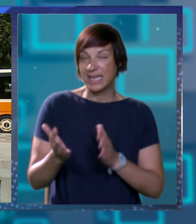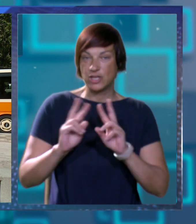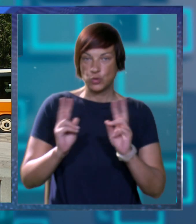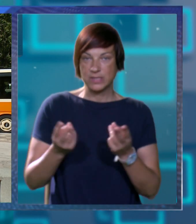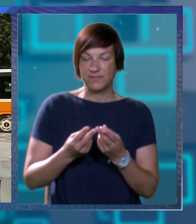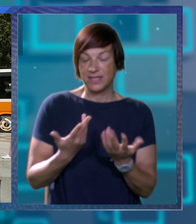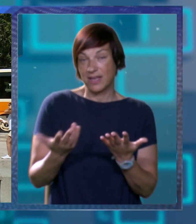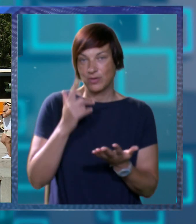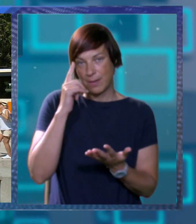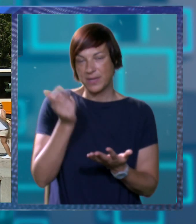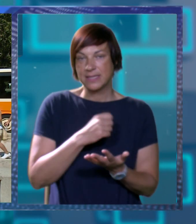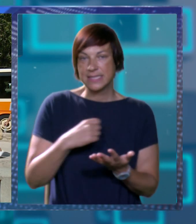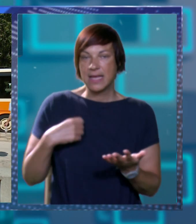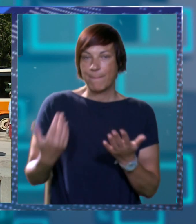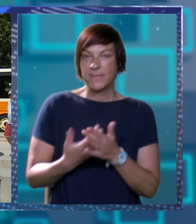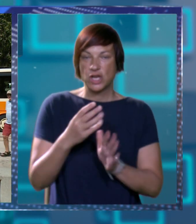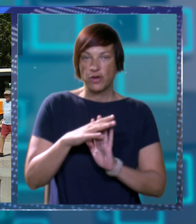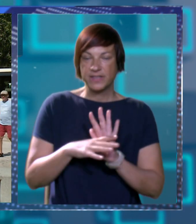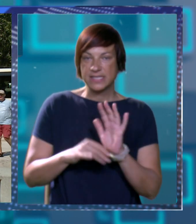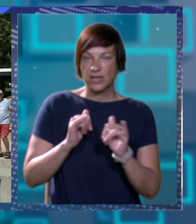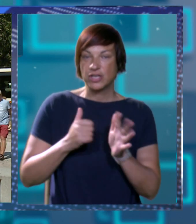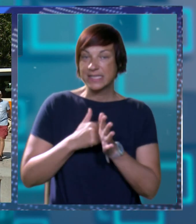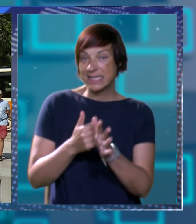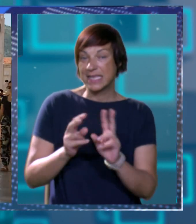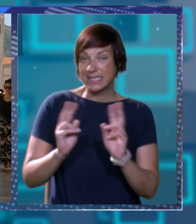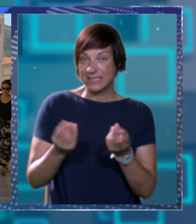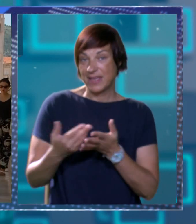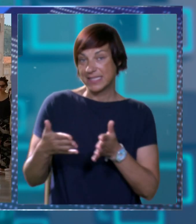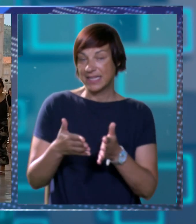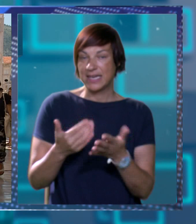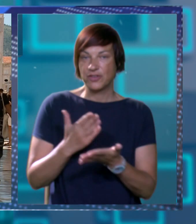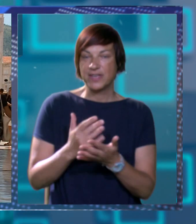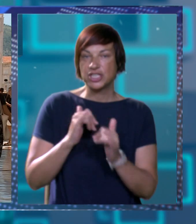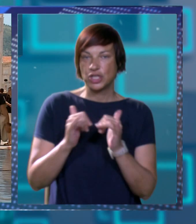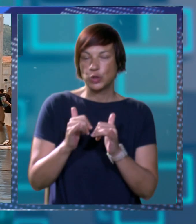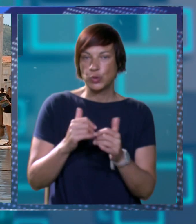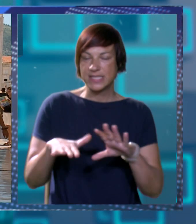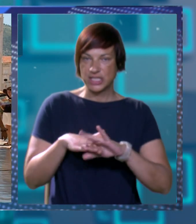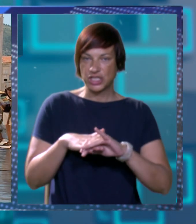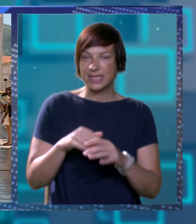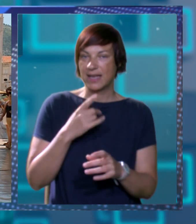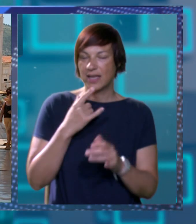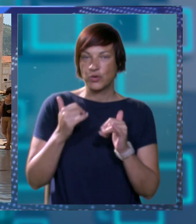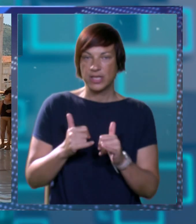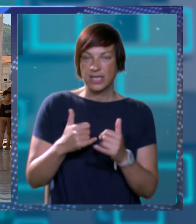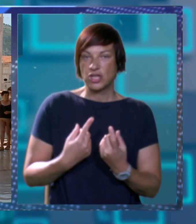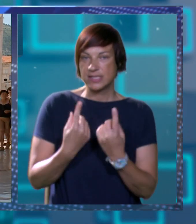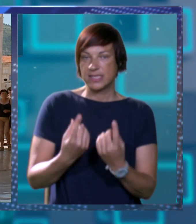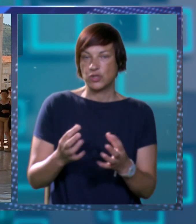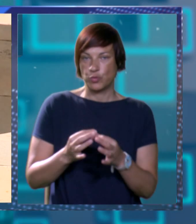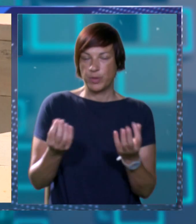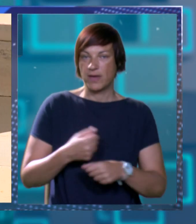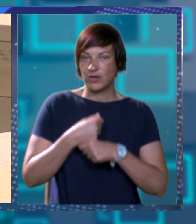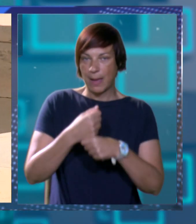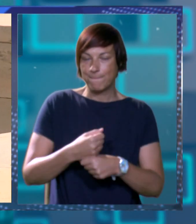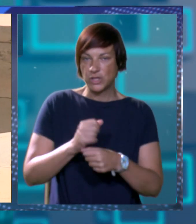svijetu, tako da prepostavljam da i sam i novi zakon o turizmu slijedi svjetske trendove. Veći dio turističkih djelatnika koji je do sad istupio u